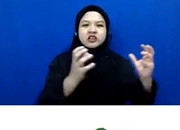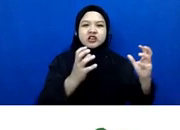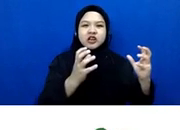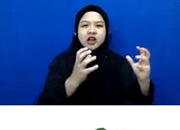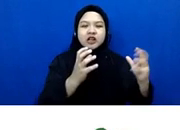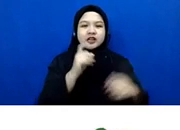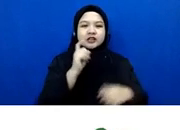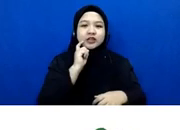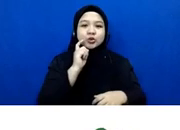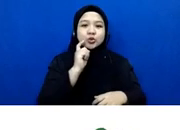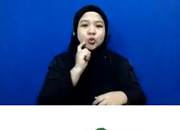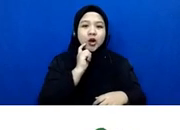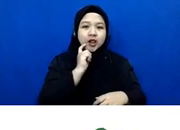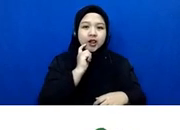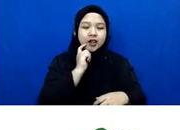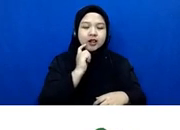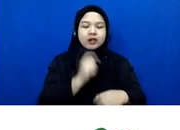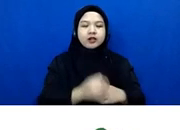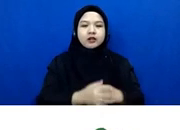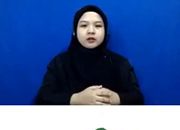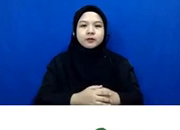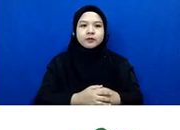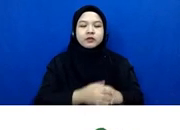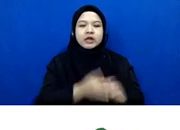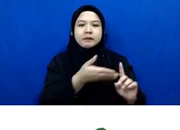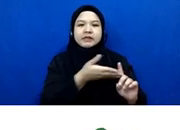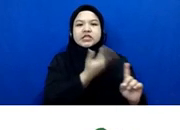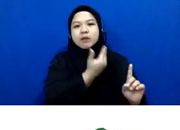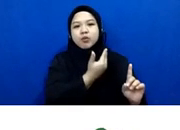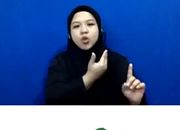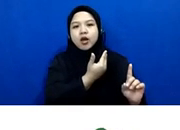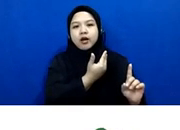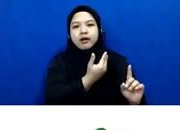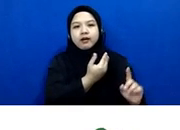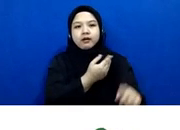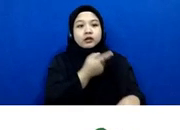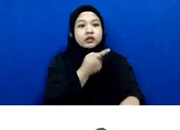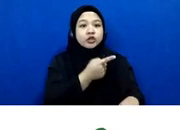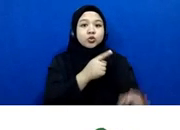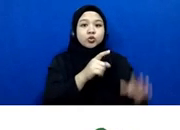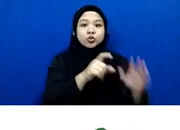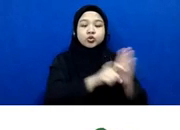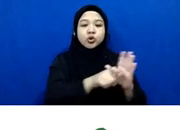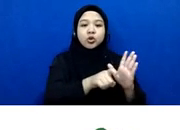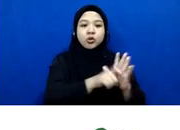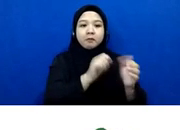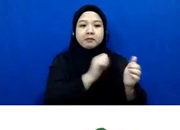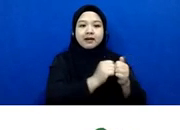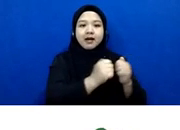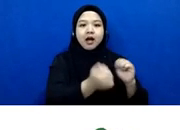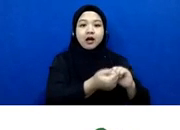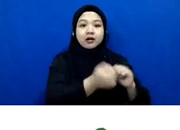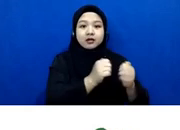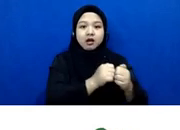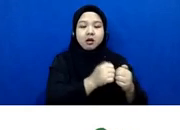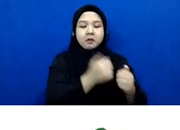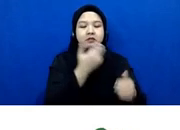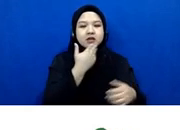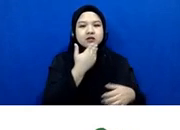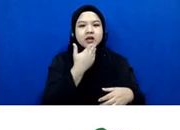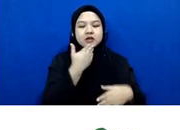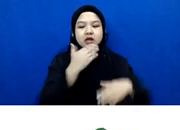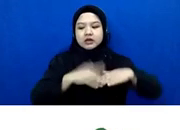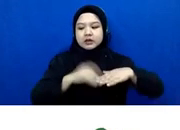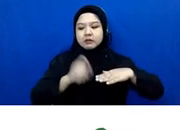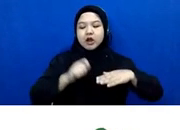seksual terus juga pencabulan nah itu adalah contoh-contoh perkara yang biasanya ditangani di peradilan